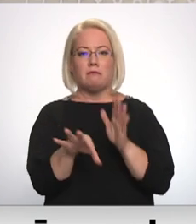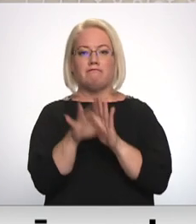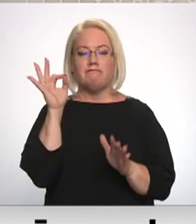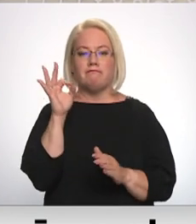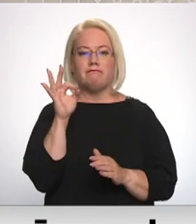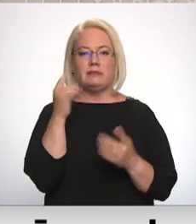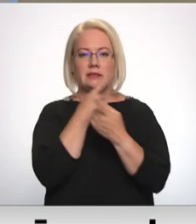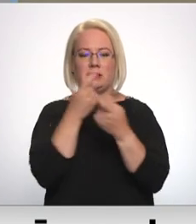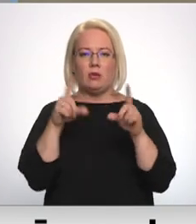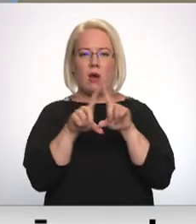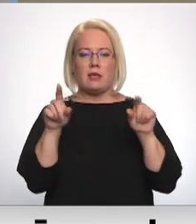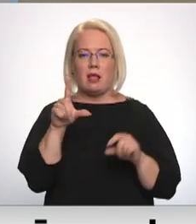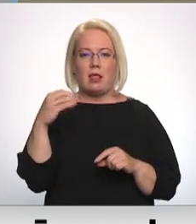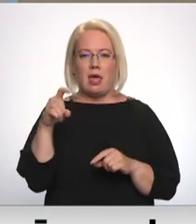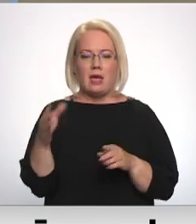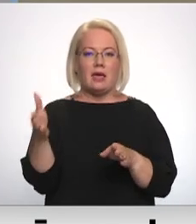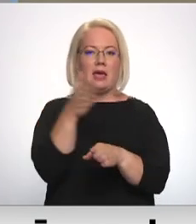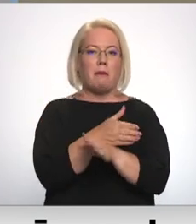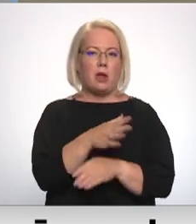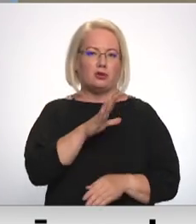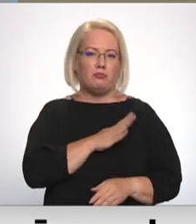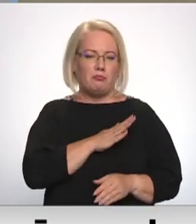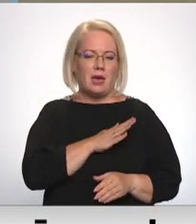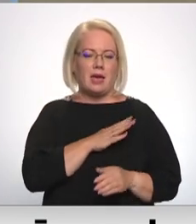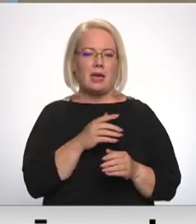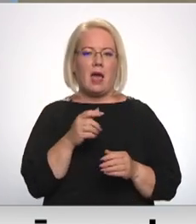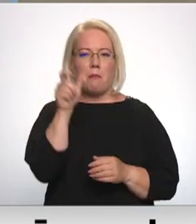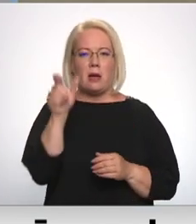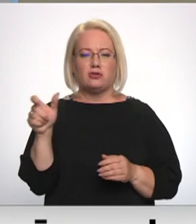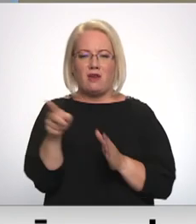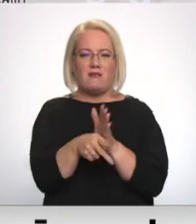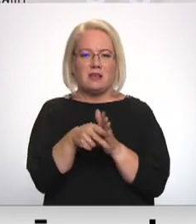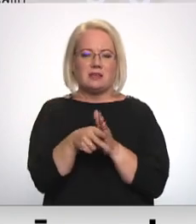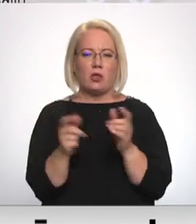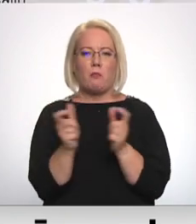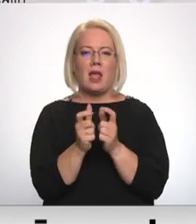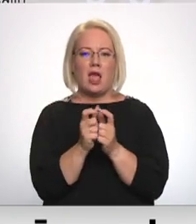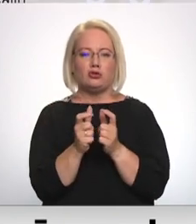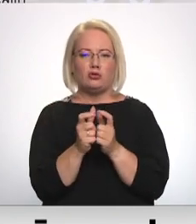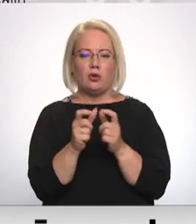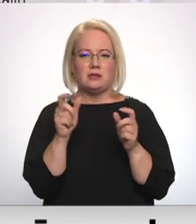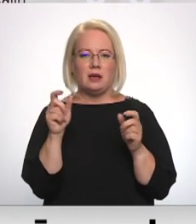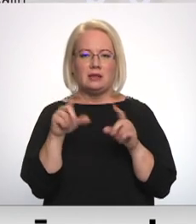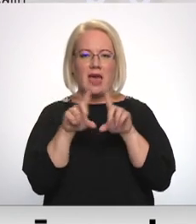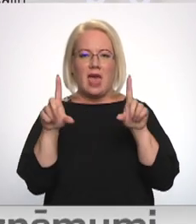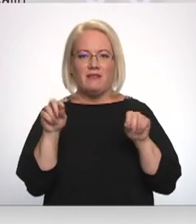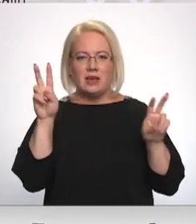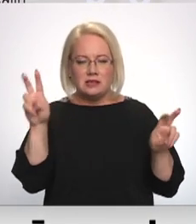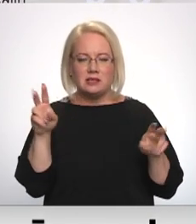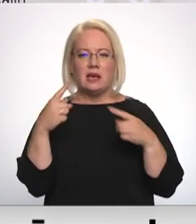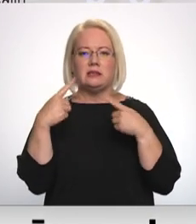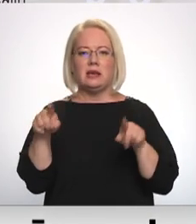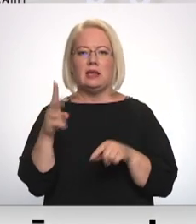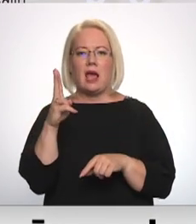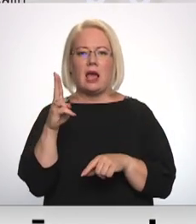Letta. Iepriekši ir izvēlēts, piemēram, pasažēra Vilciena biļašu servis. Citu nedēļu atkal bija knābu uzmanības lokā. Tā